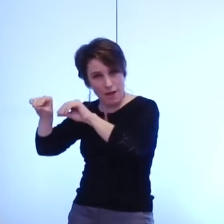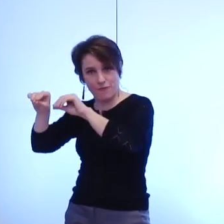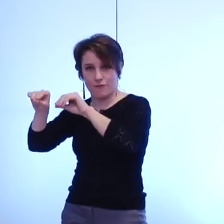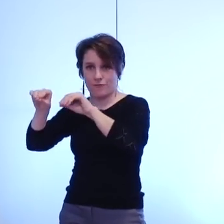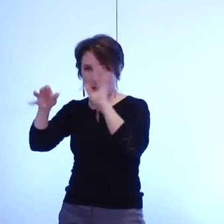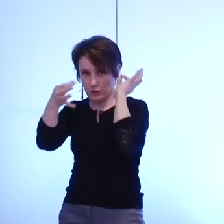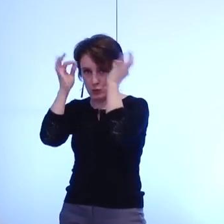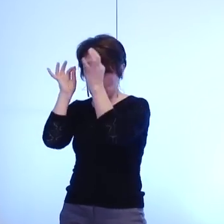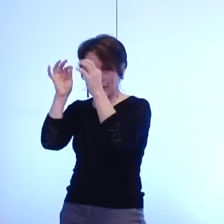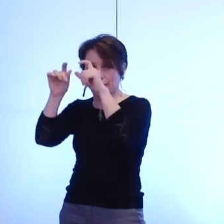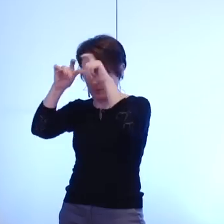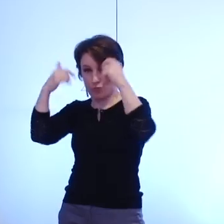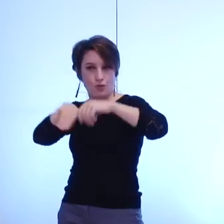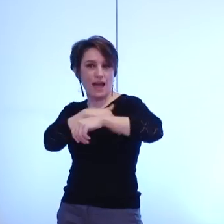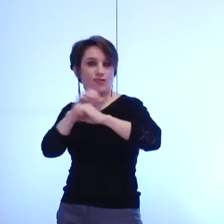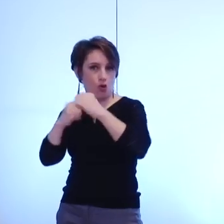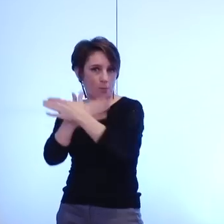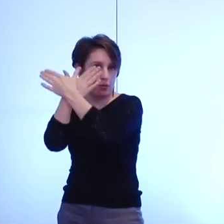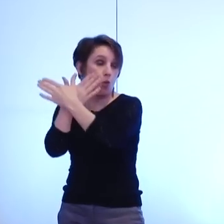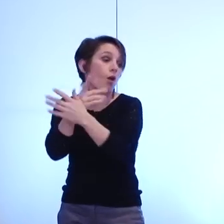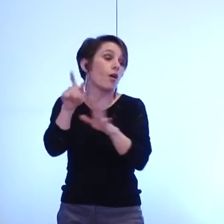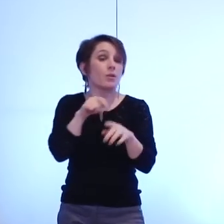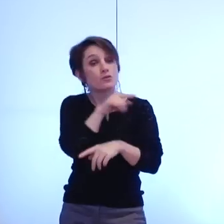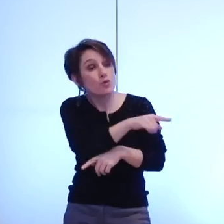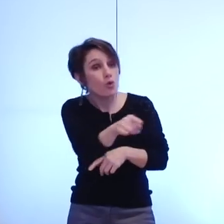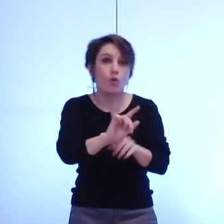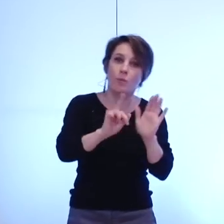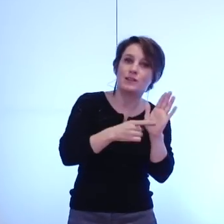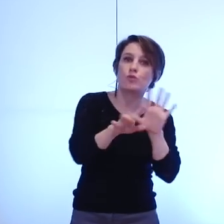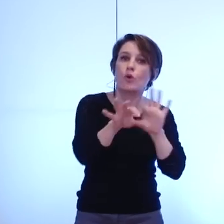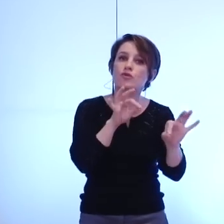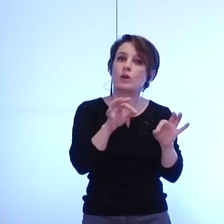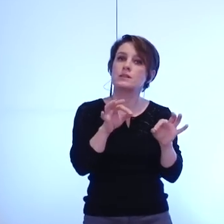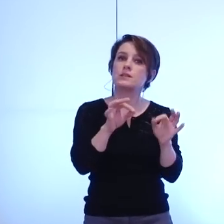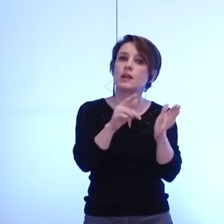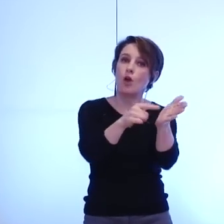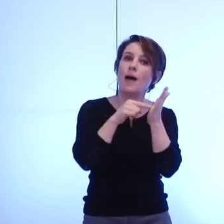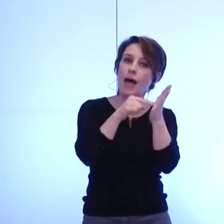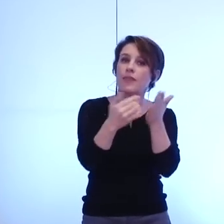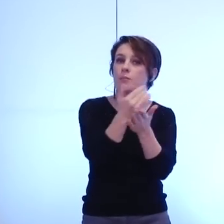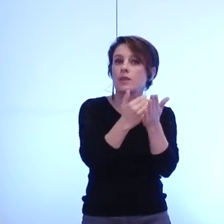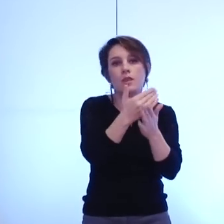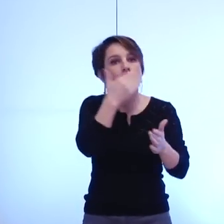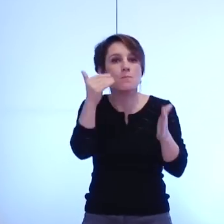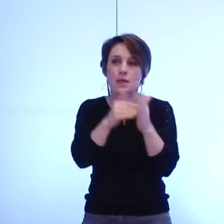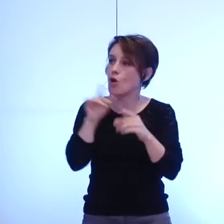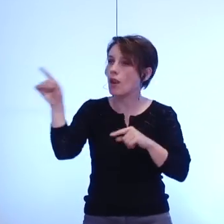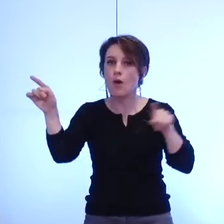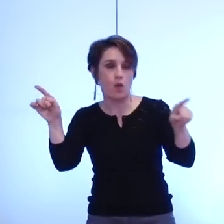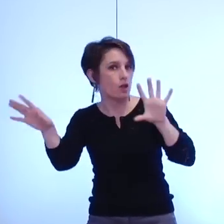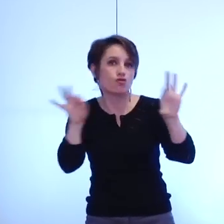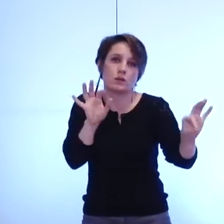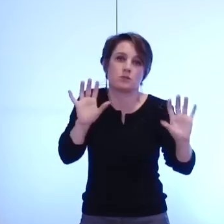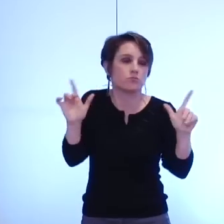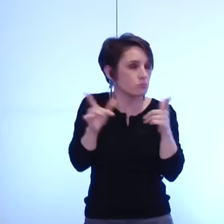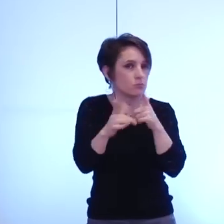indemnitaire qui lui est le plus favorable et de ce point de vue on peut le comprendre et